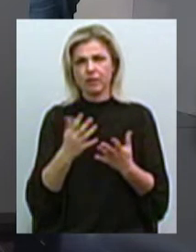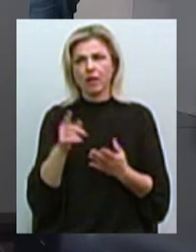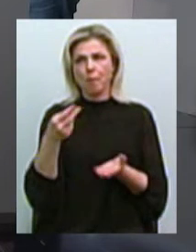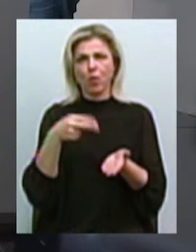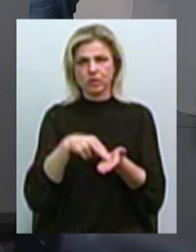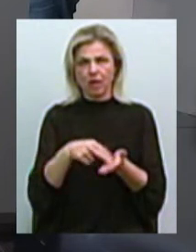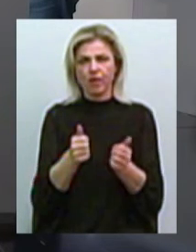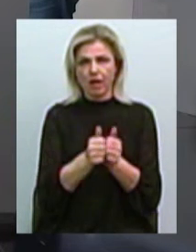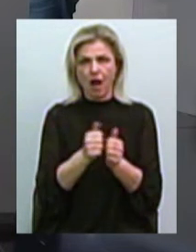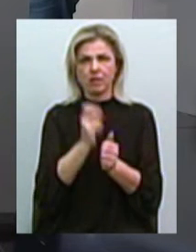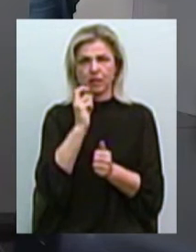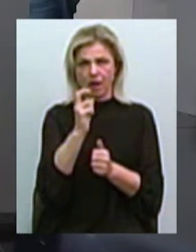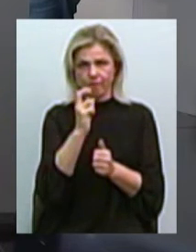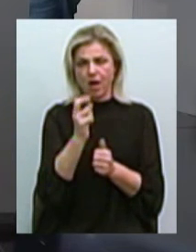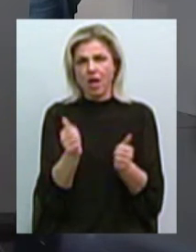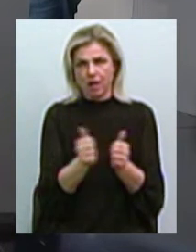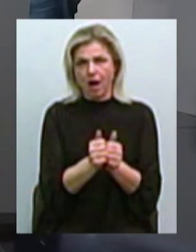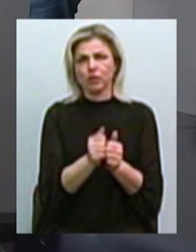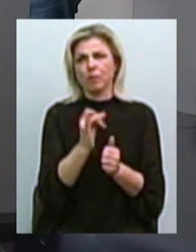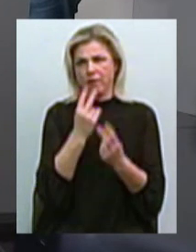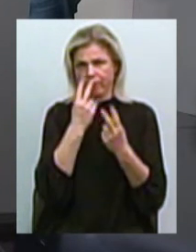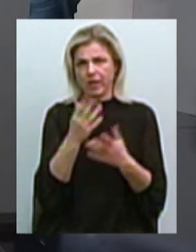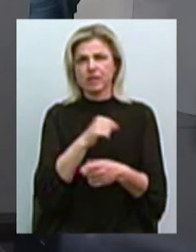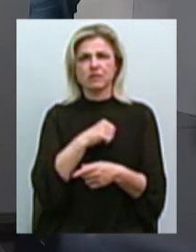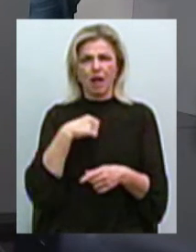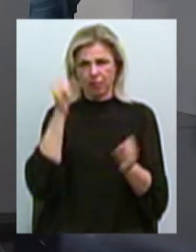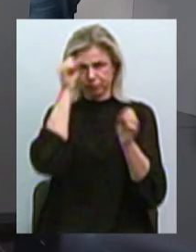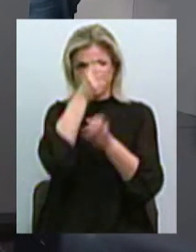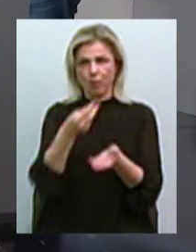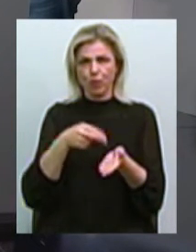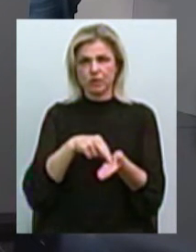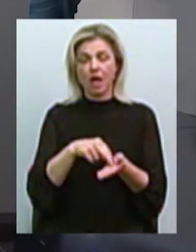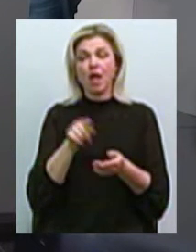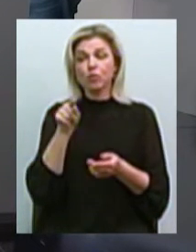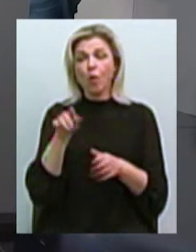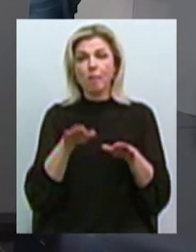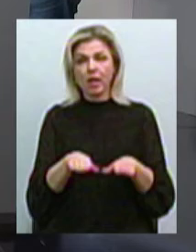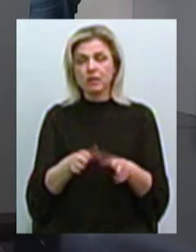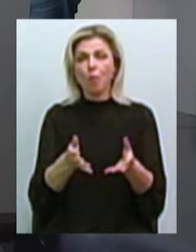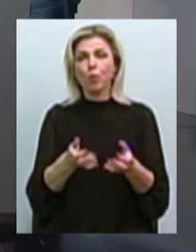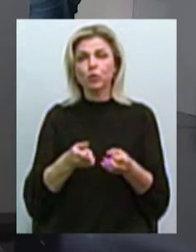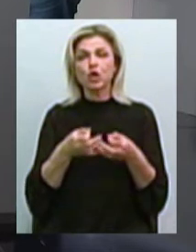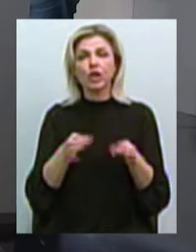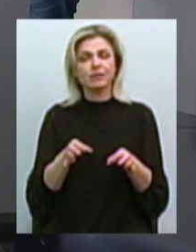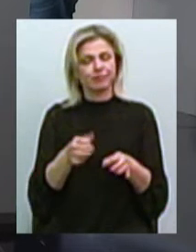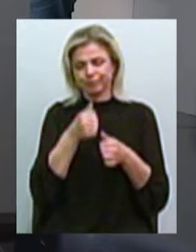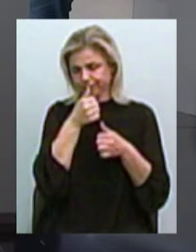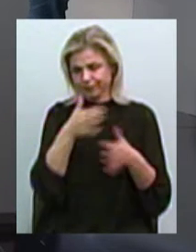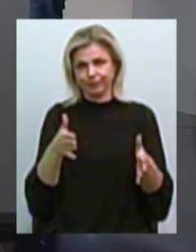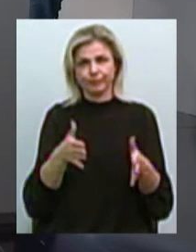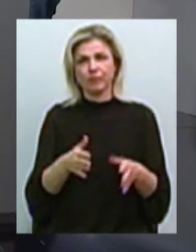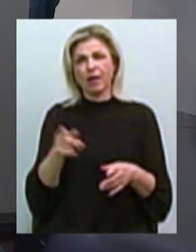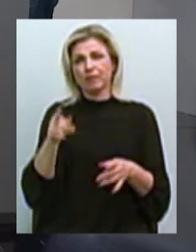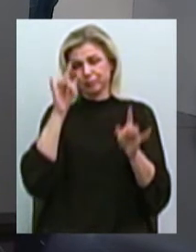трамвайной линии близко, и к дорогам, то есть, ну, официально там на то место невозможно получить разрешение. Там просто спонтанно выник рынок,